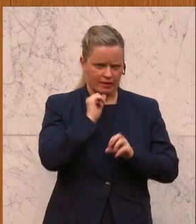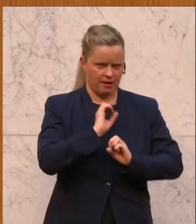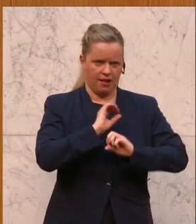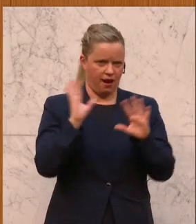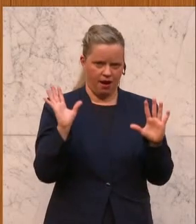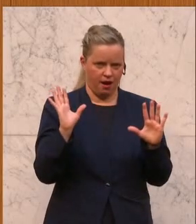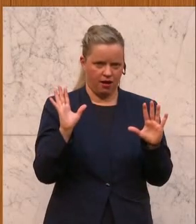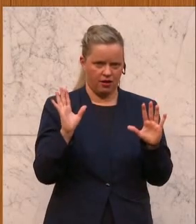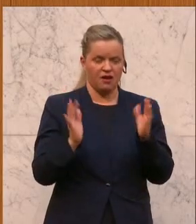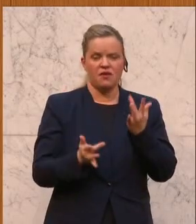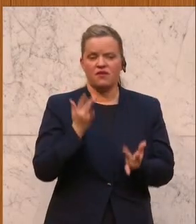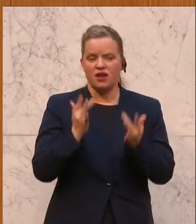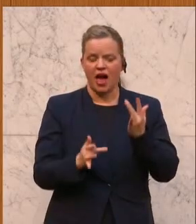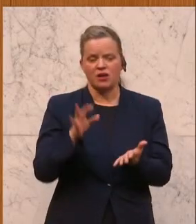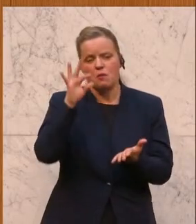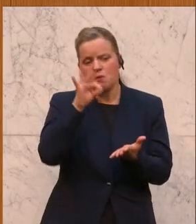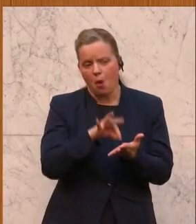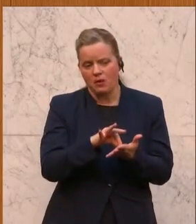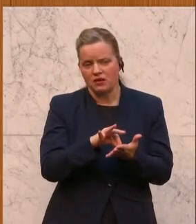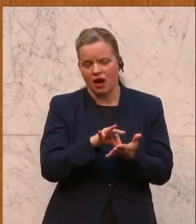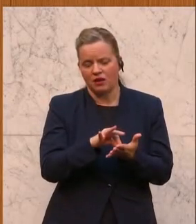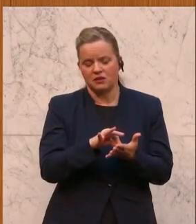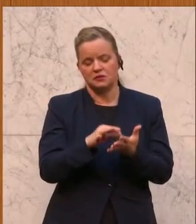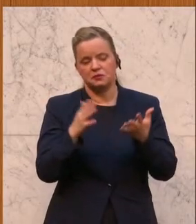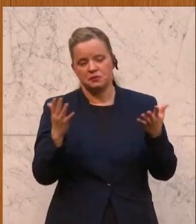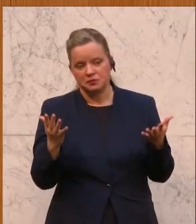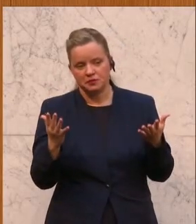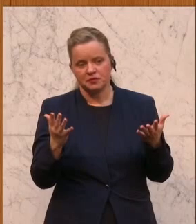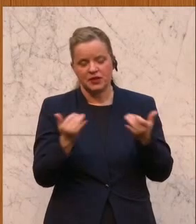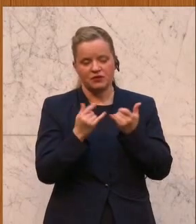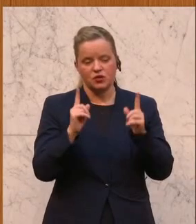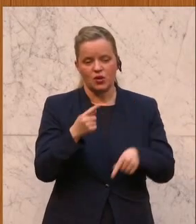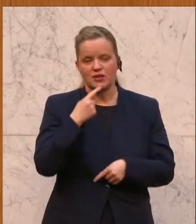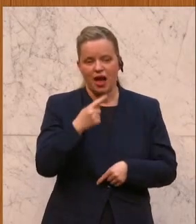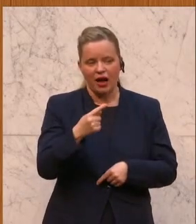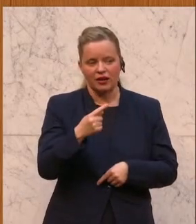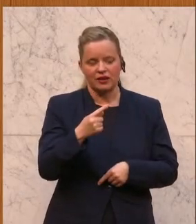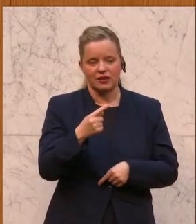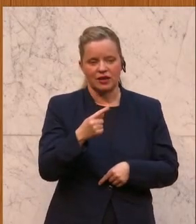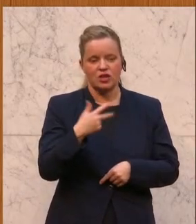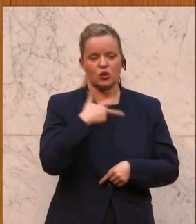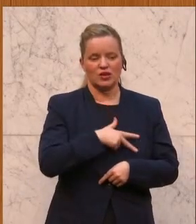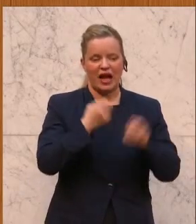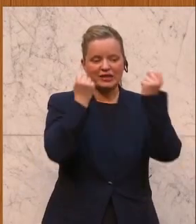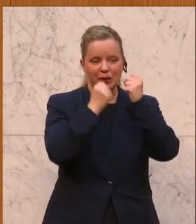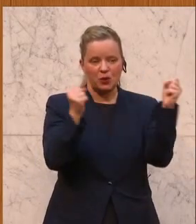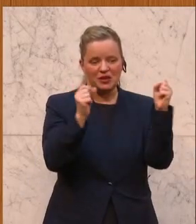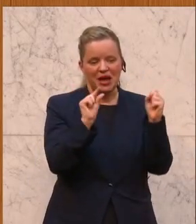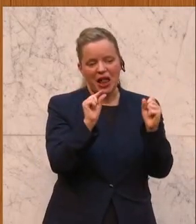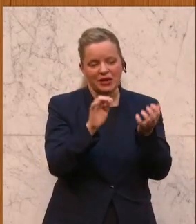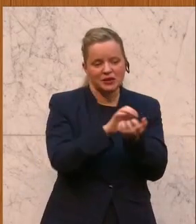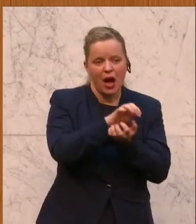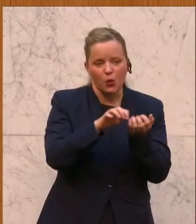vielleicht ist es momentan beim doch, ja, sage ich einmal, kleinerem Chaos der Sozialdemokratie irgendwie untergegangen.